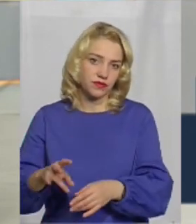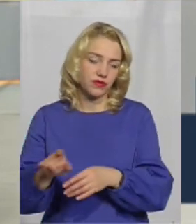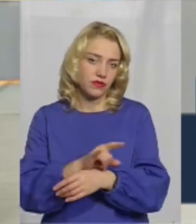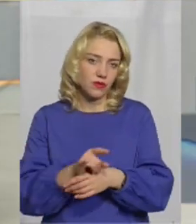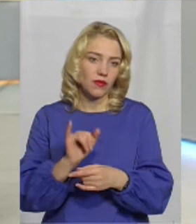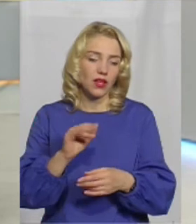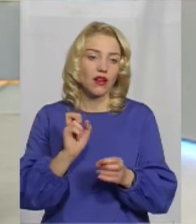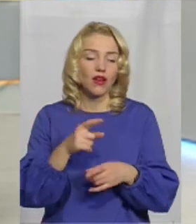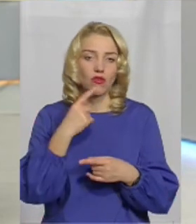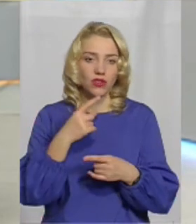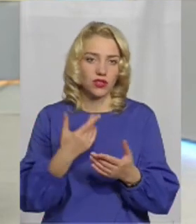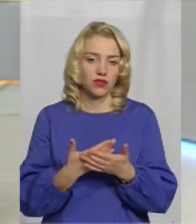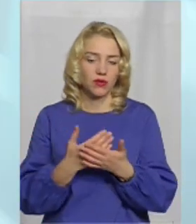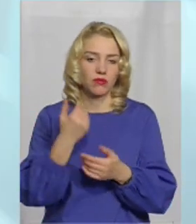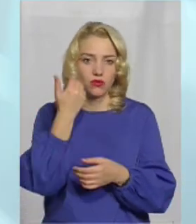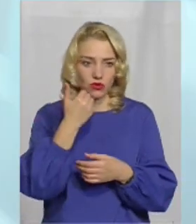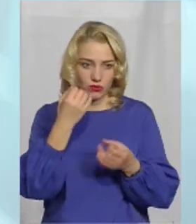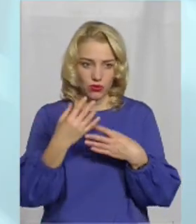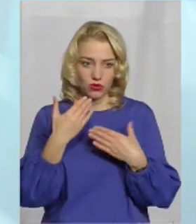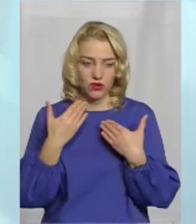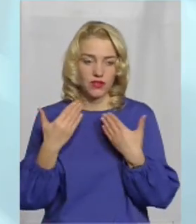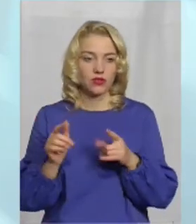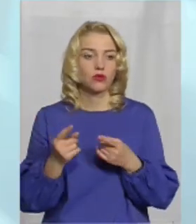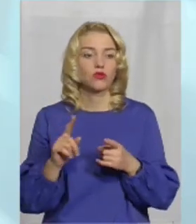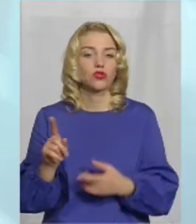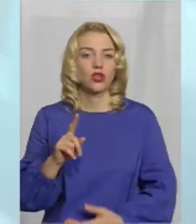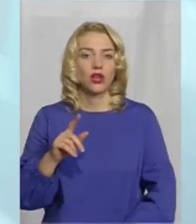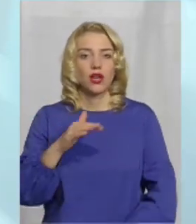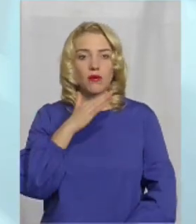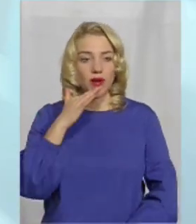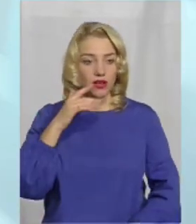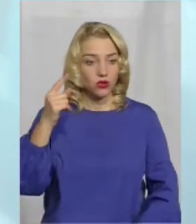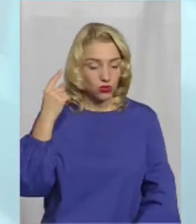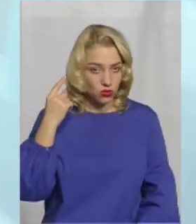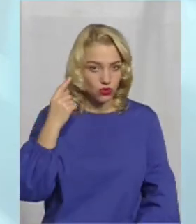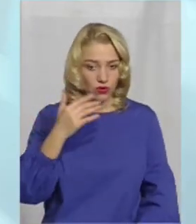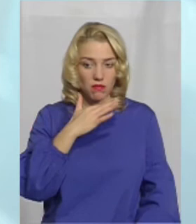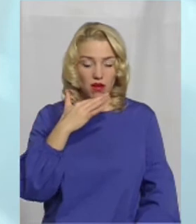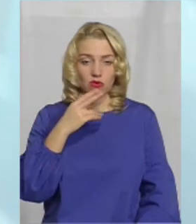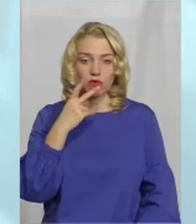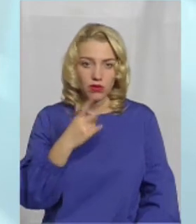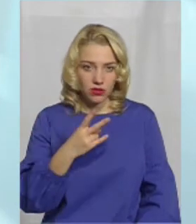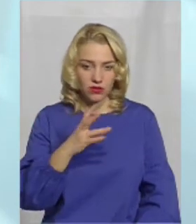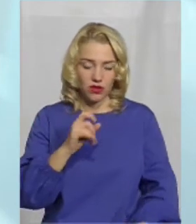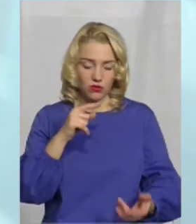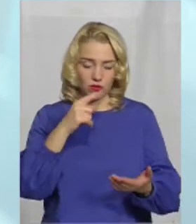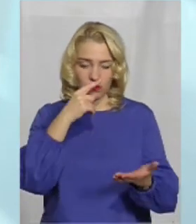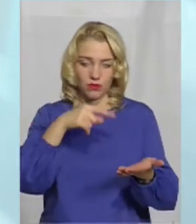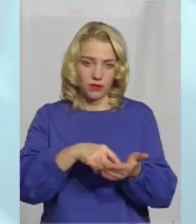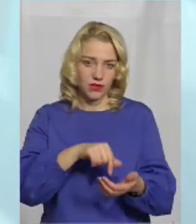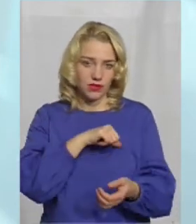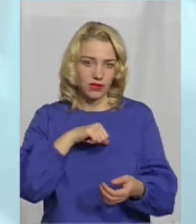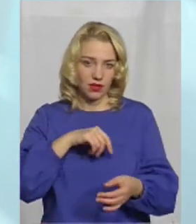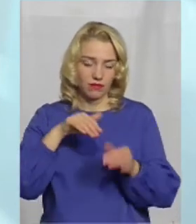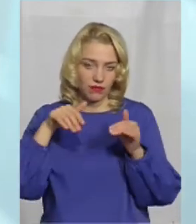так, як мотивували, що соромно просто звертатися, тому що не раз чув, не раз бачив, але ось тут так сам довірився і